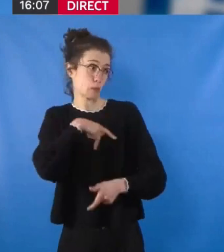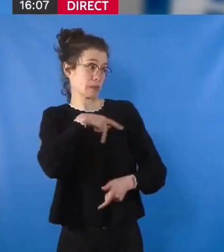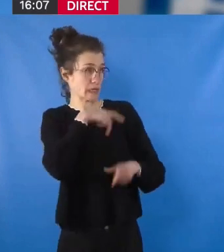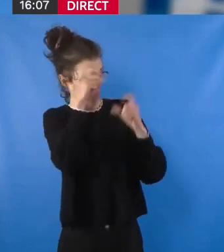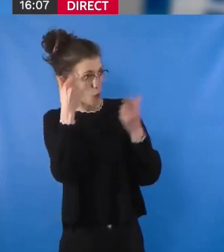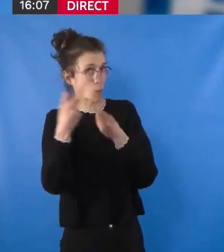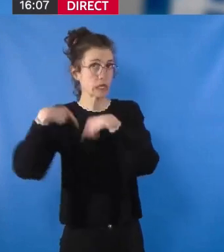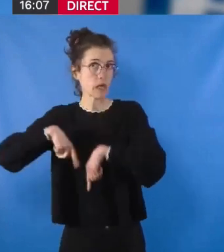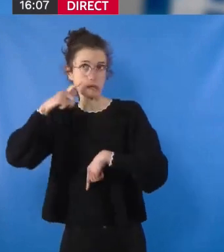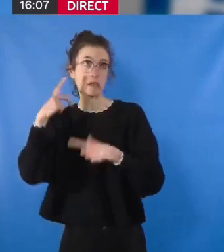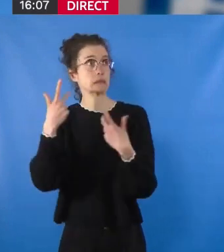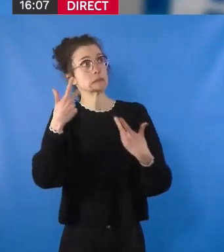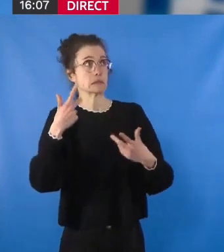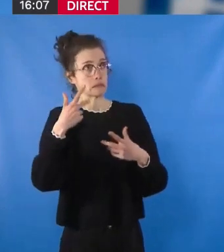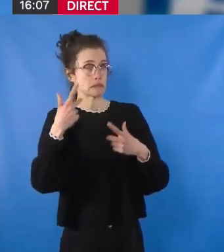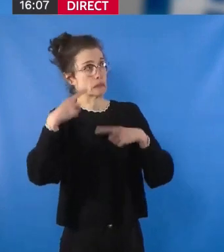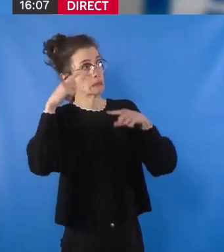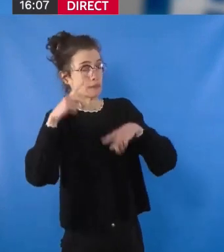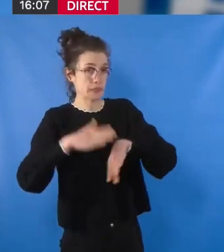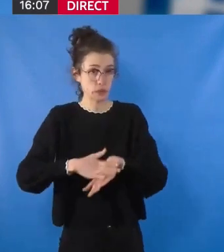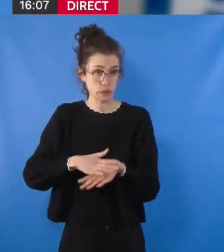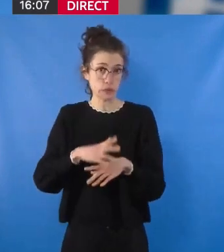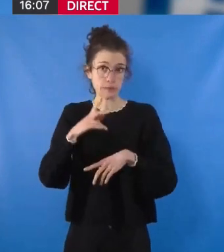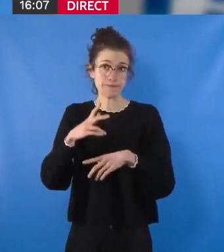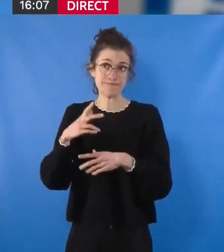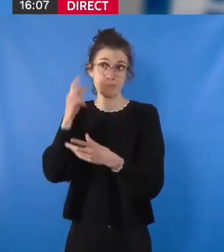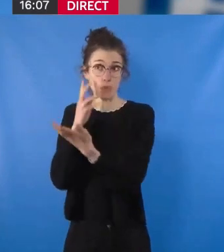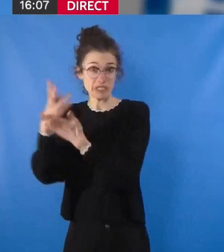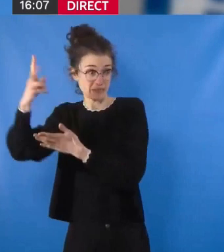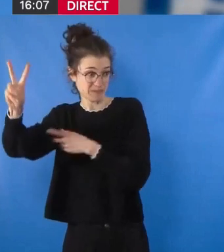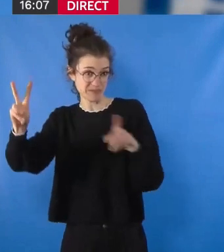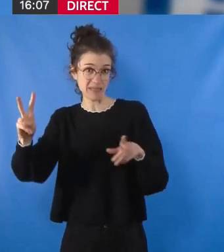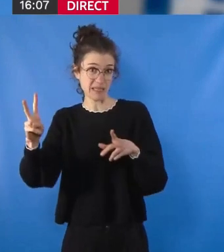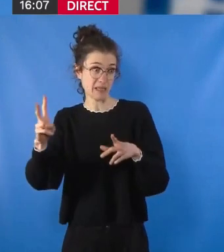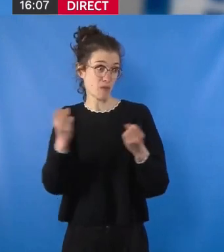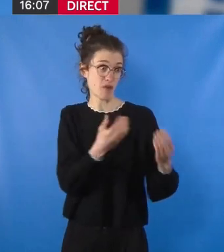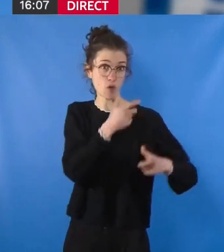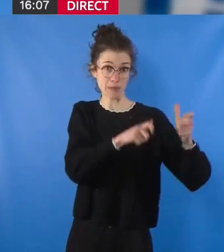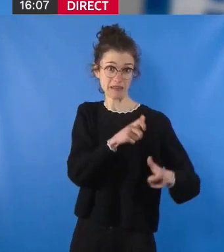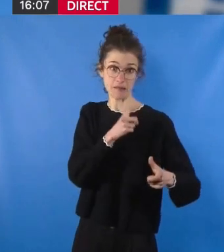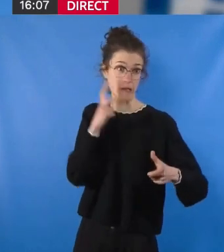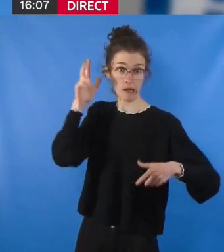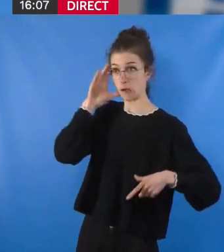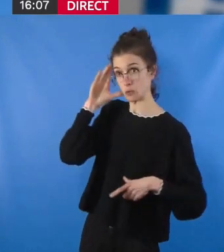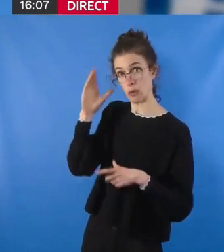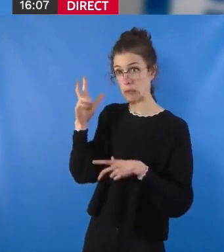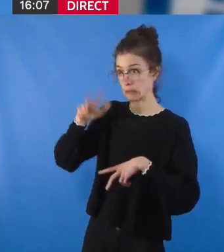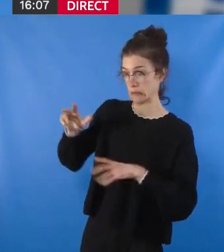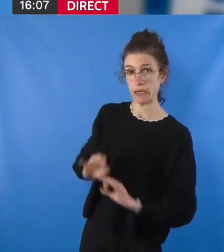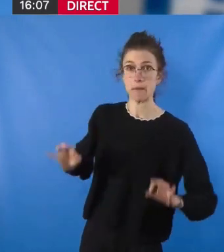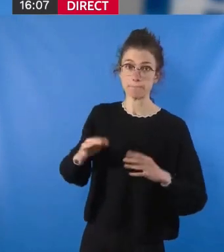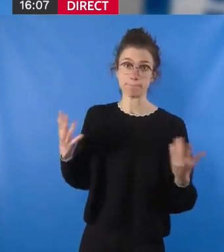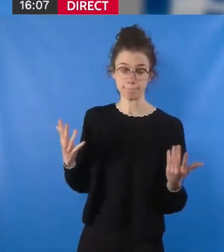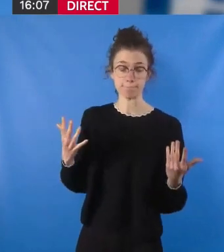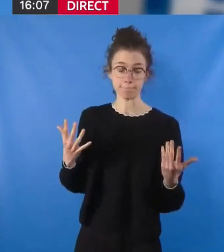qui empêche aujourd'hui certains publics de se loger. Madame la Présidente nous l'a rappelé ce matin. Enfin, les liens entre les aménageurs du